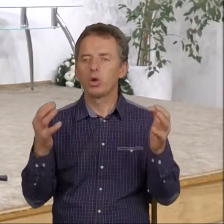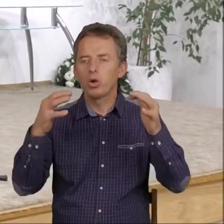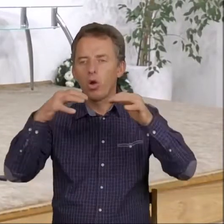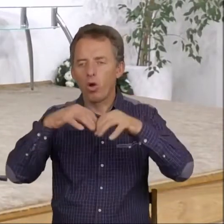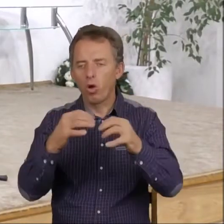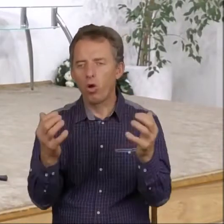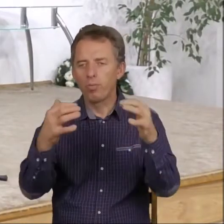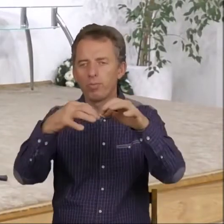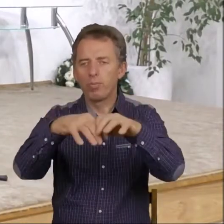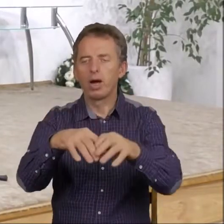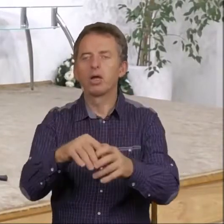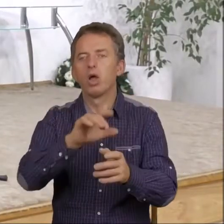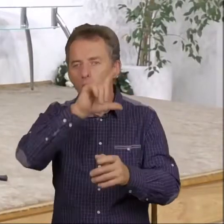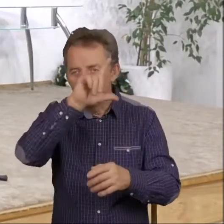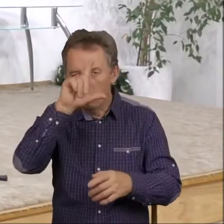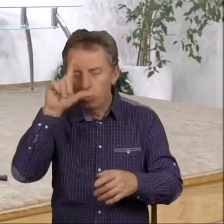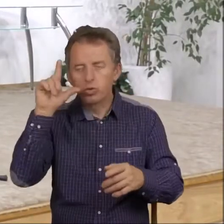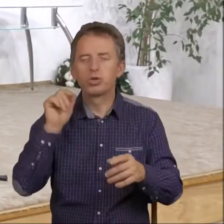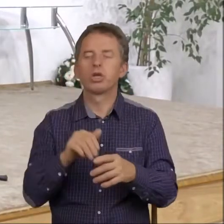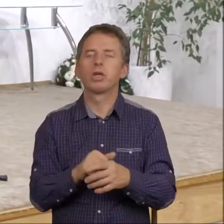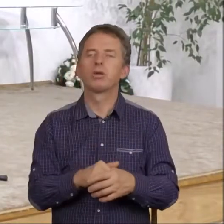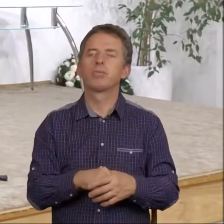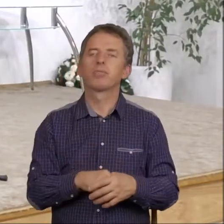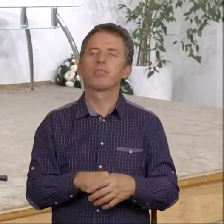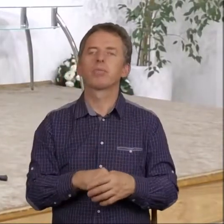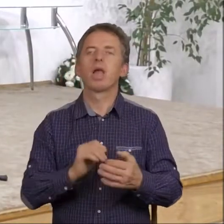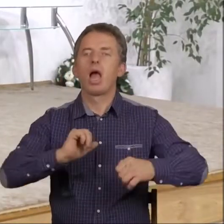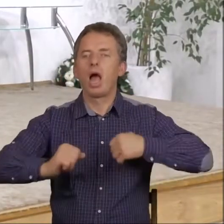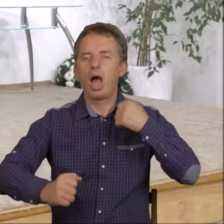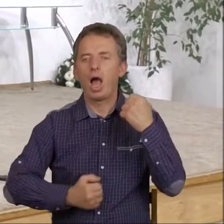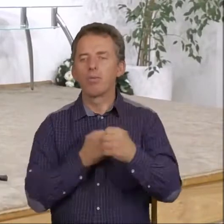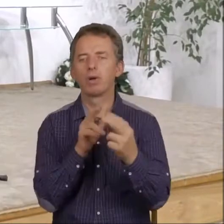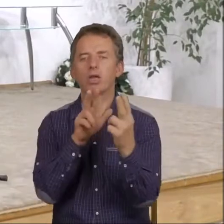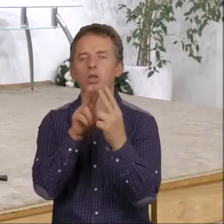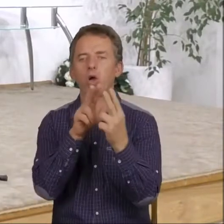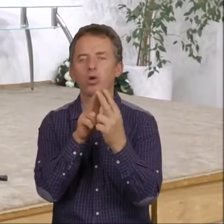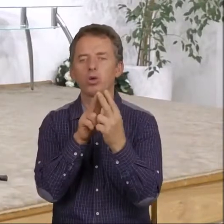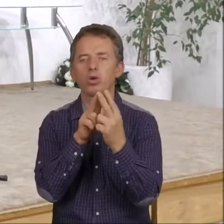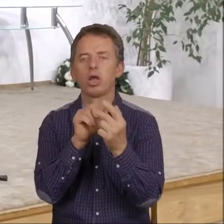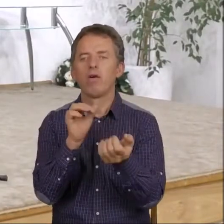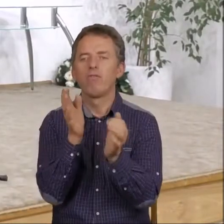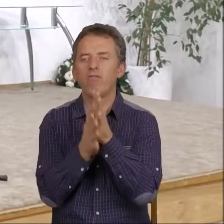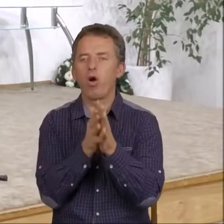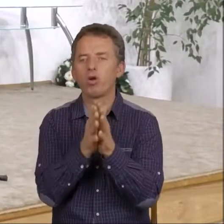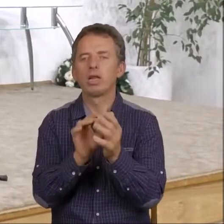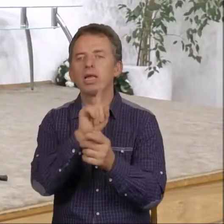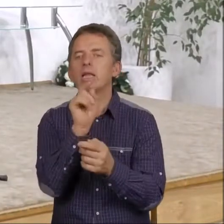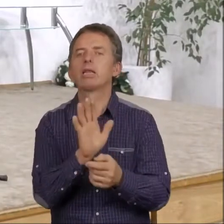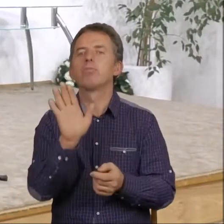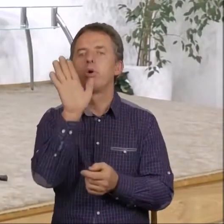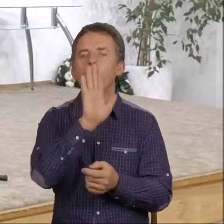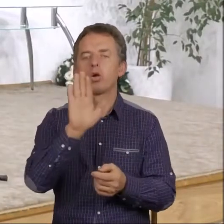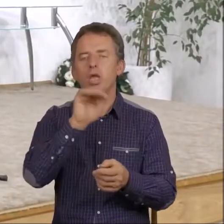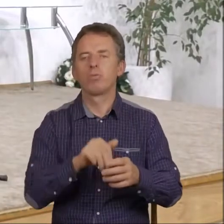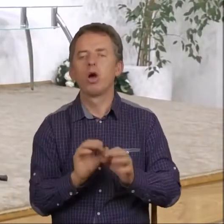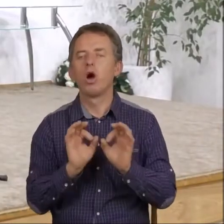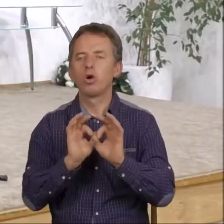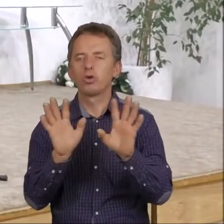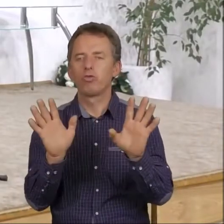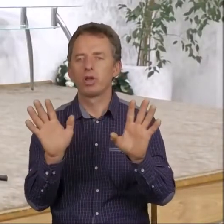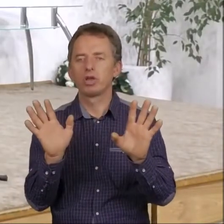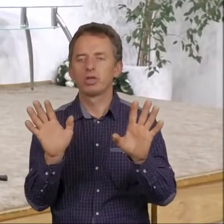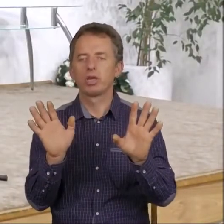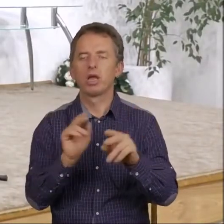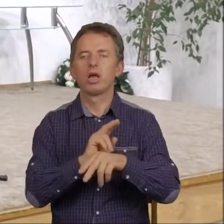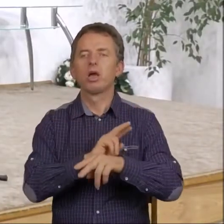Gromadzą ludzi, aby stoczyć wojnę z Bogiem. Oczywiście nikt